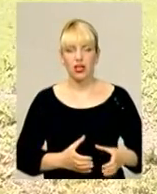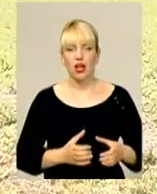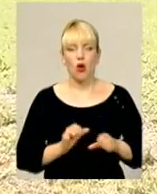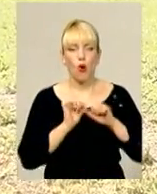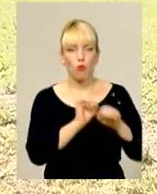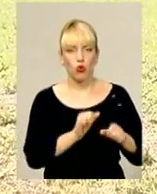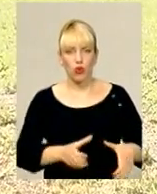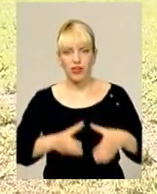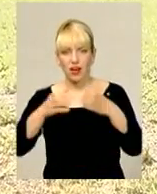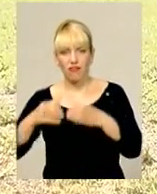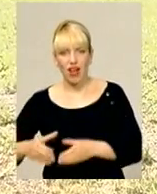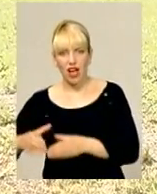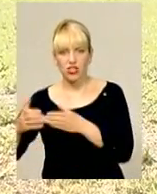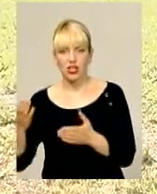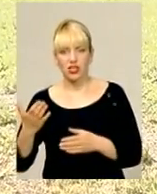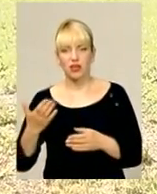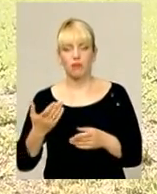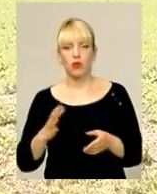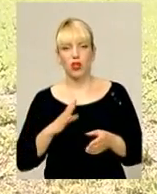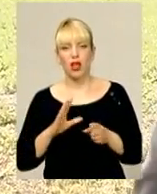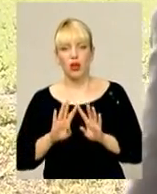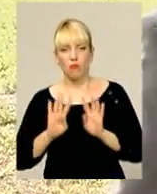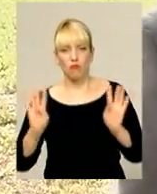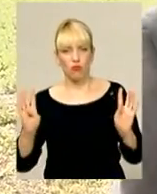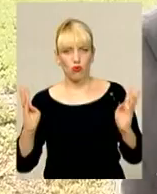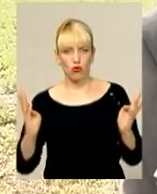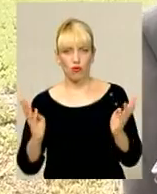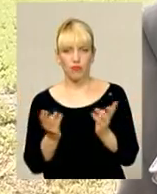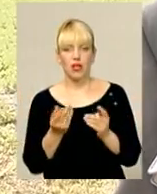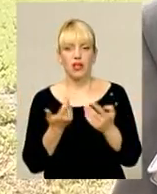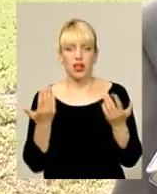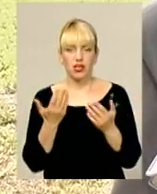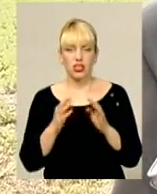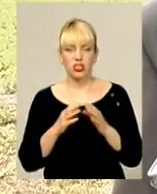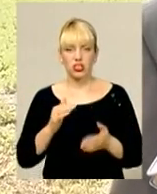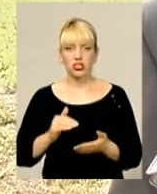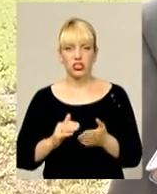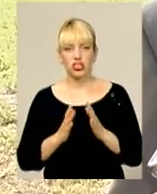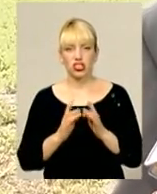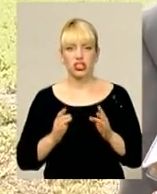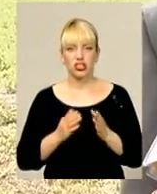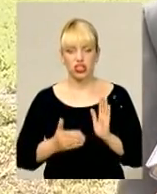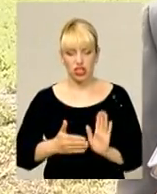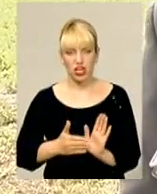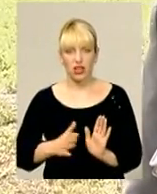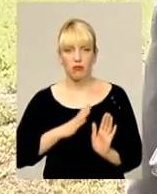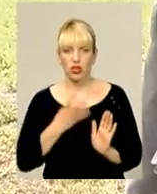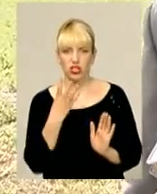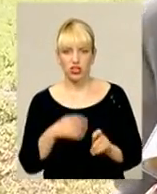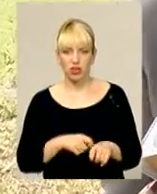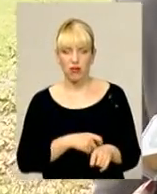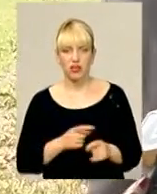тільки одна, які всі були поєднані між собою оборонним муром, ширина якого становила 4 метри, висота сягала часами 12